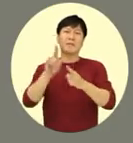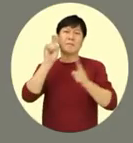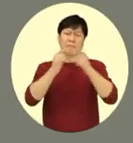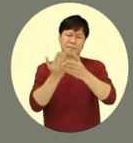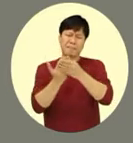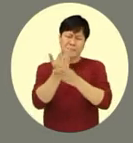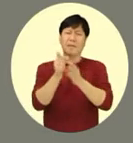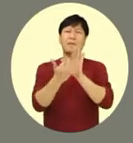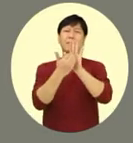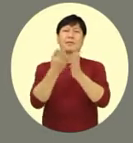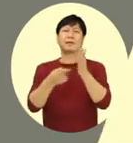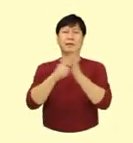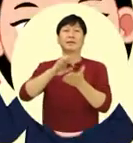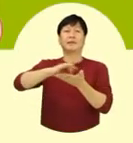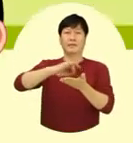의료기기입니다.